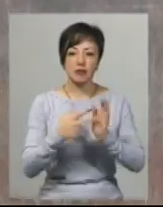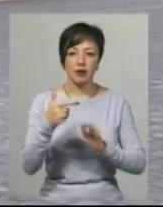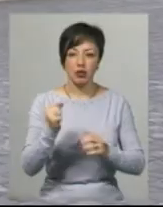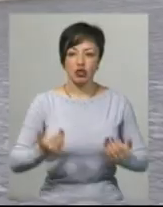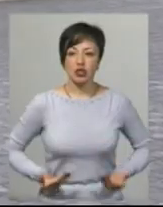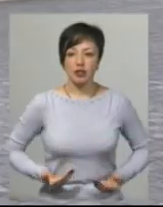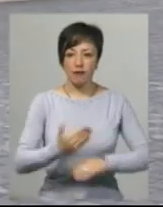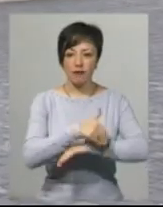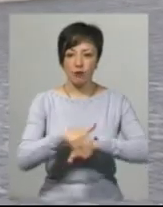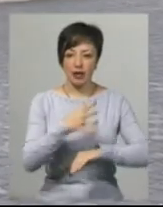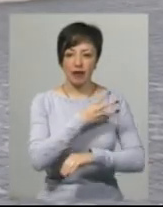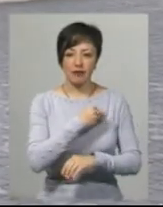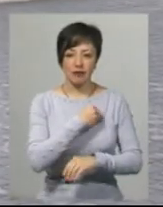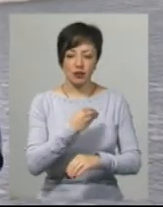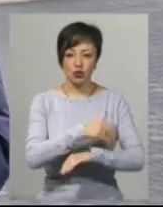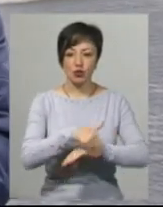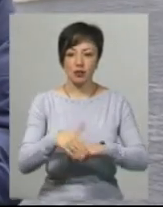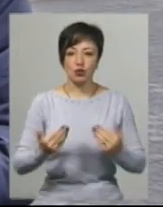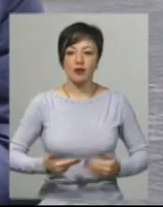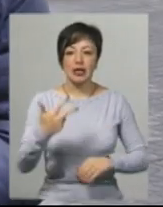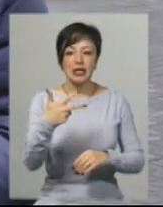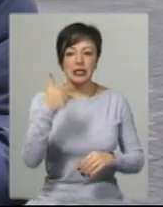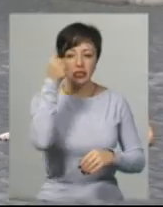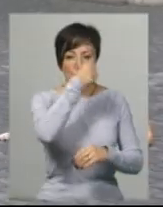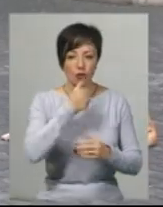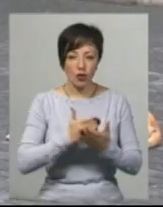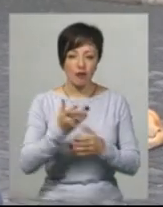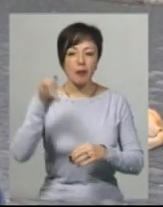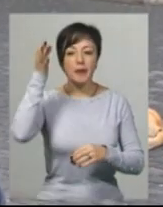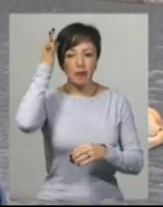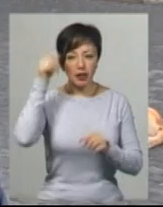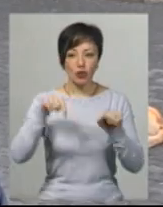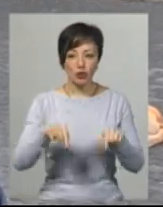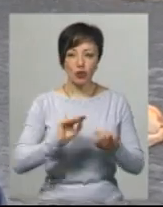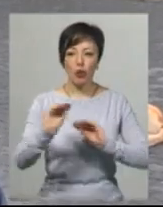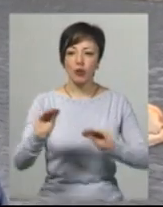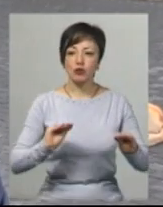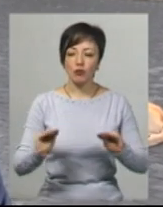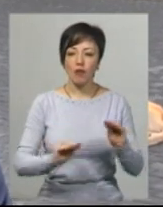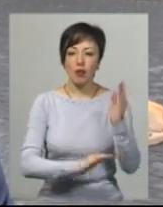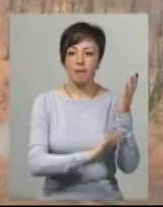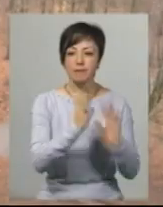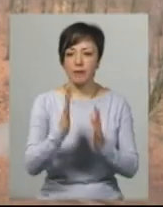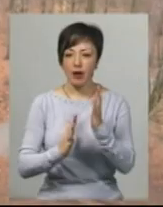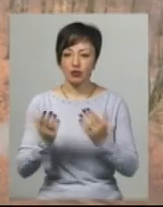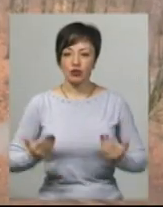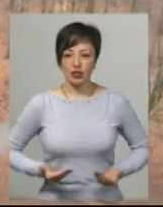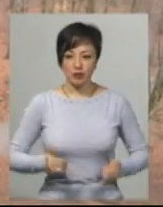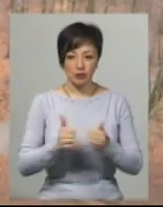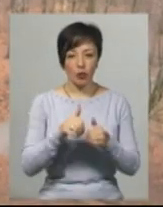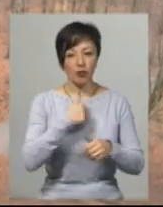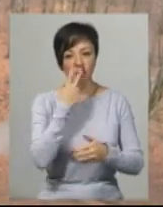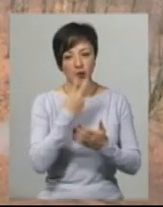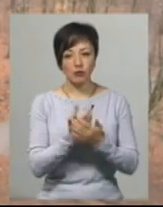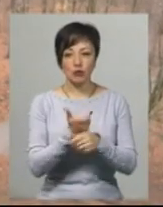Житель вулиці Львівське шосе Володимир Ясенко проживає тут майже 30 років. Каже, пам'ятає, як тут облаштовували парк. Додає, як житель вулиці поруч хотів би